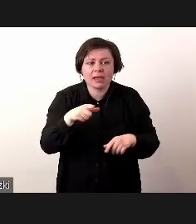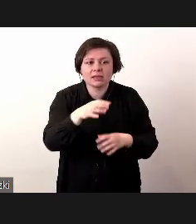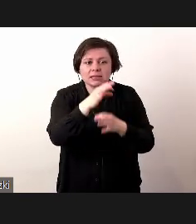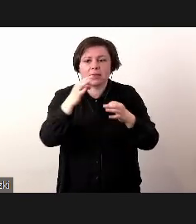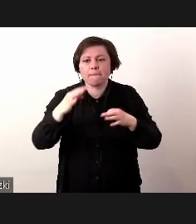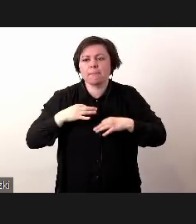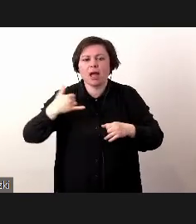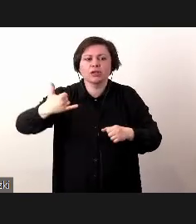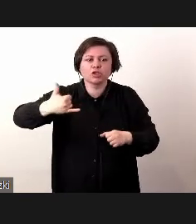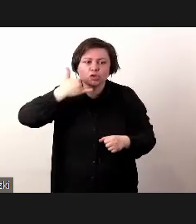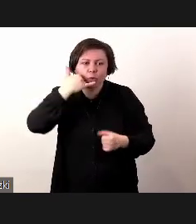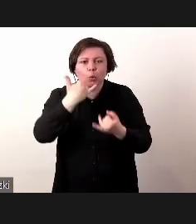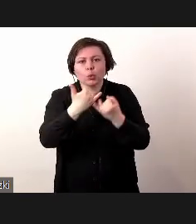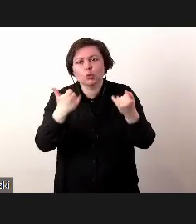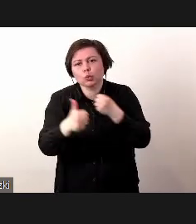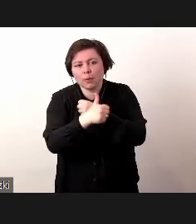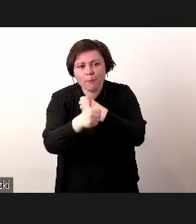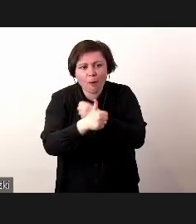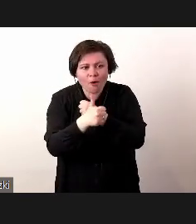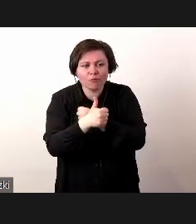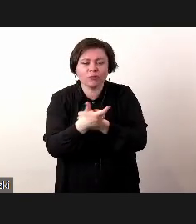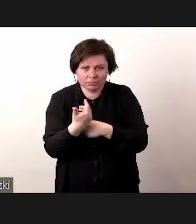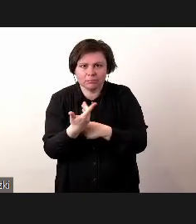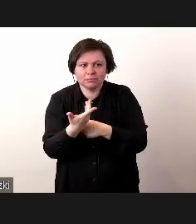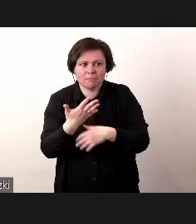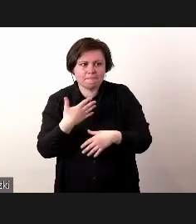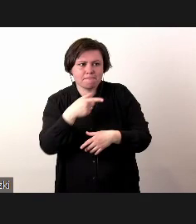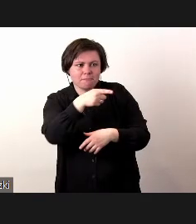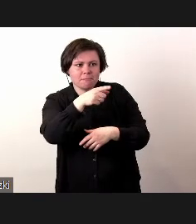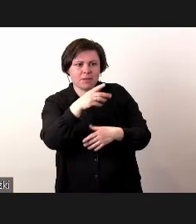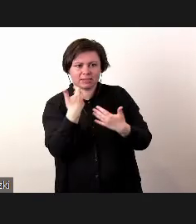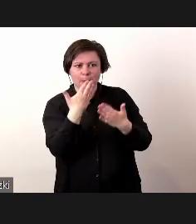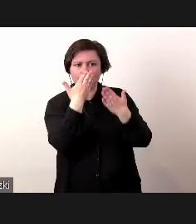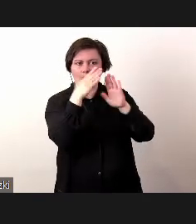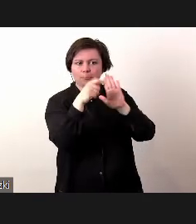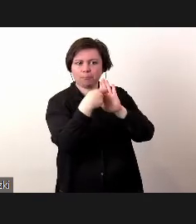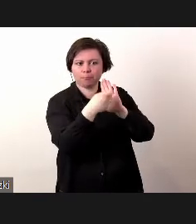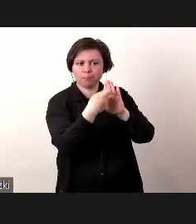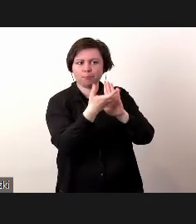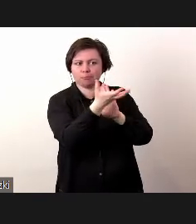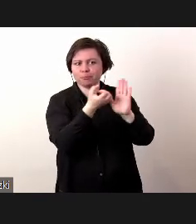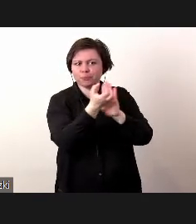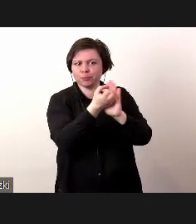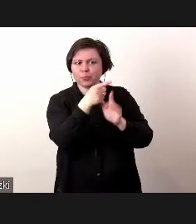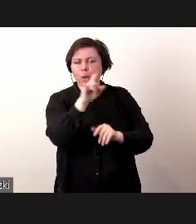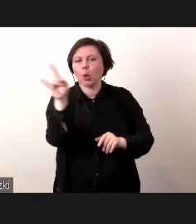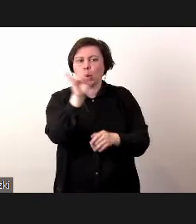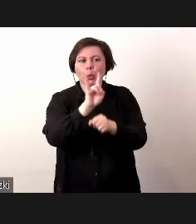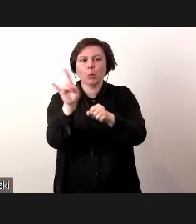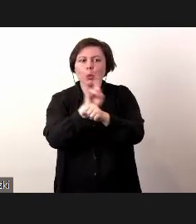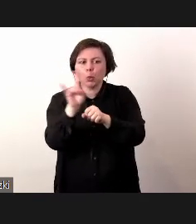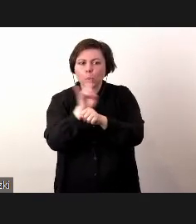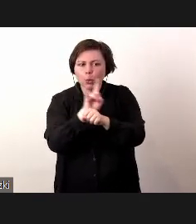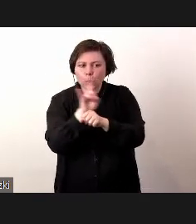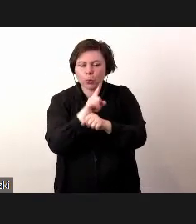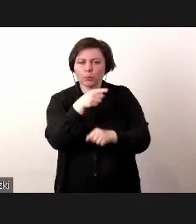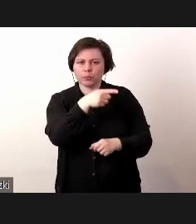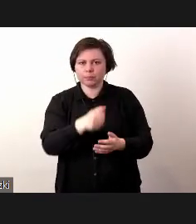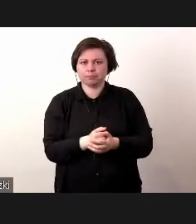dzwonić z różnych powodów, to po prostu mamy też taką demonstrację nagraną na YouTubie, także